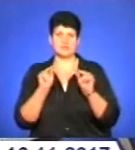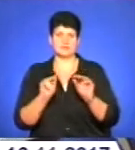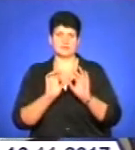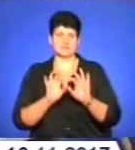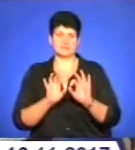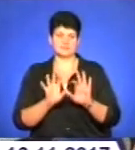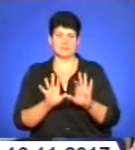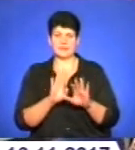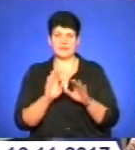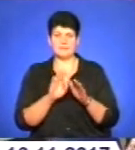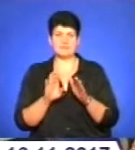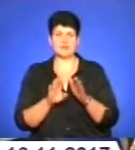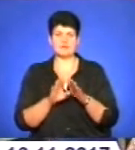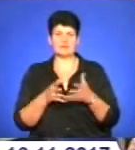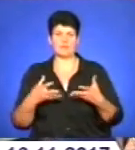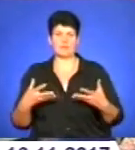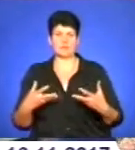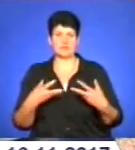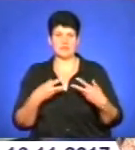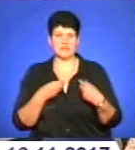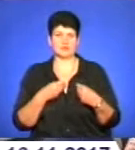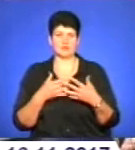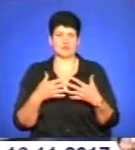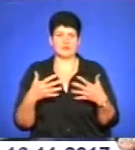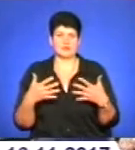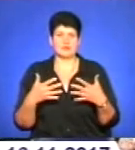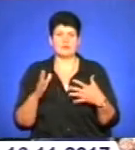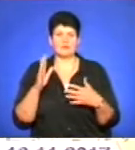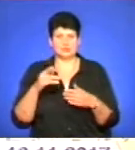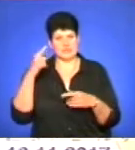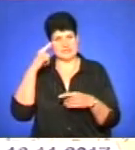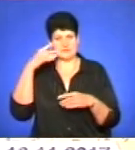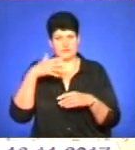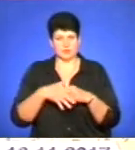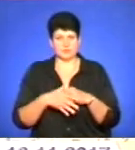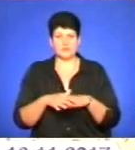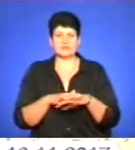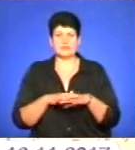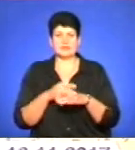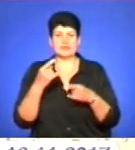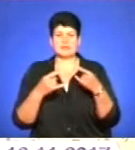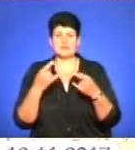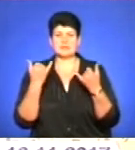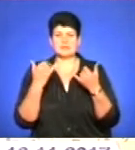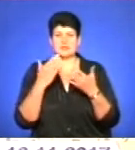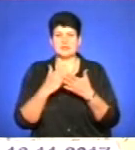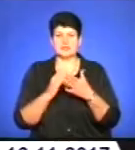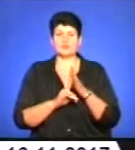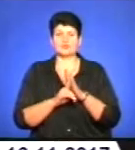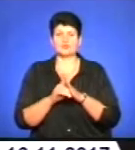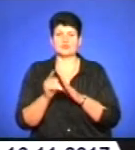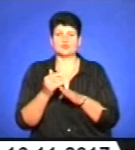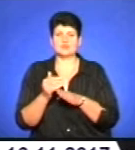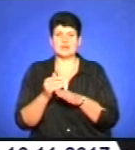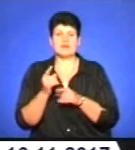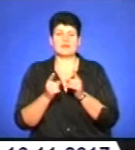якось так. Тобто не піддаватися впливу заангажованості і бути свідомими. Суспільне телебачення зараз перебуває на початковому етапі